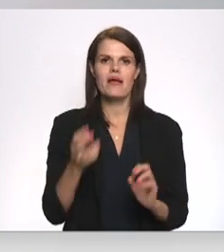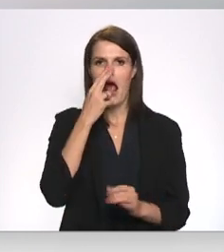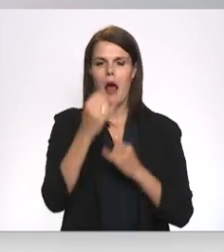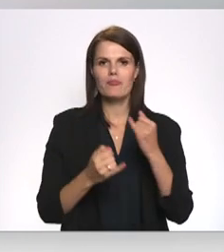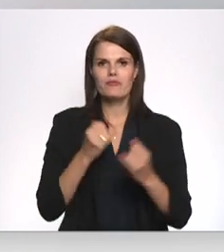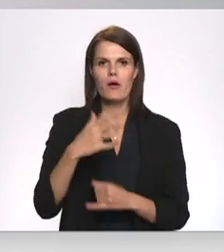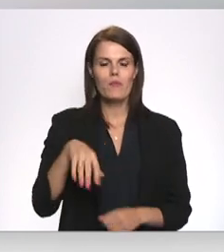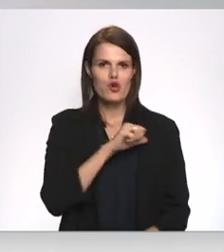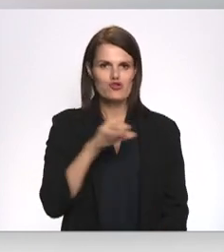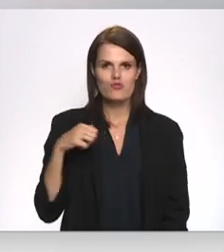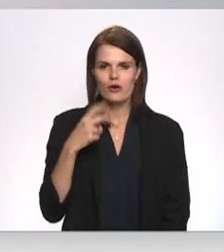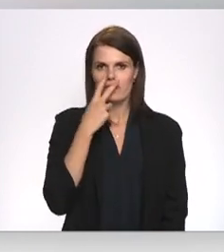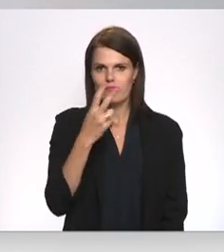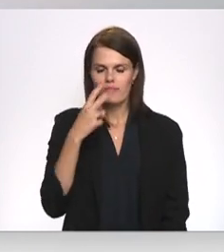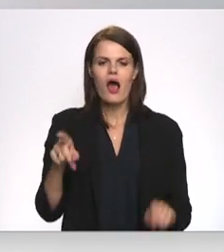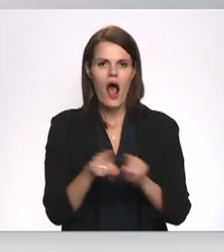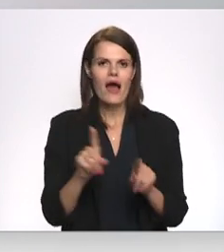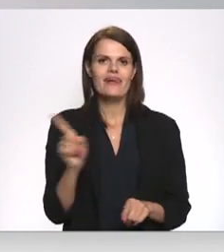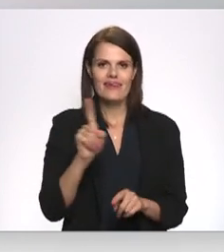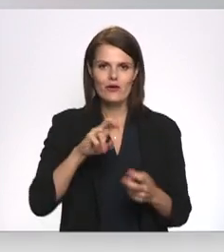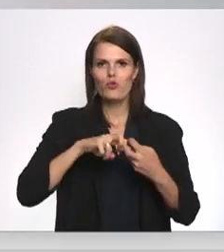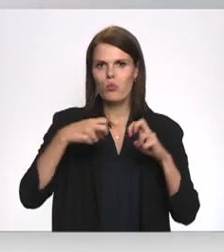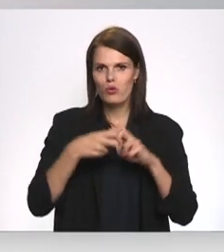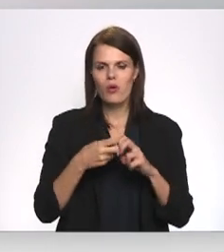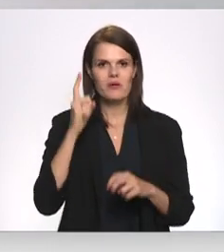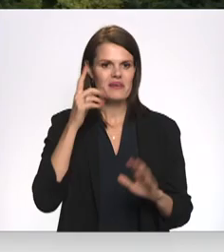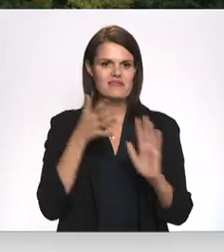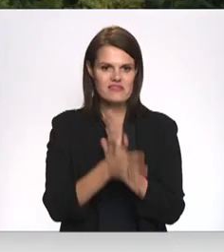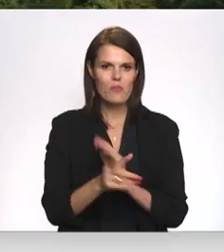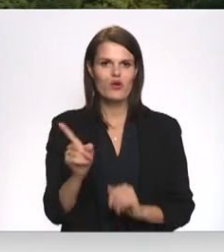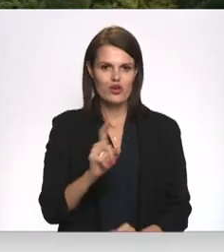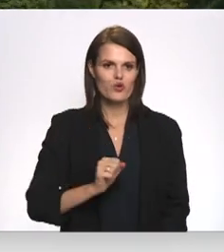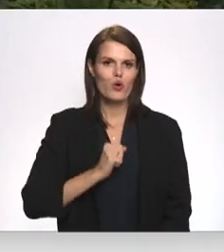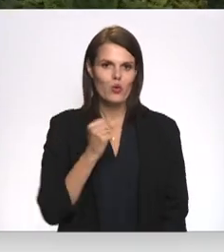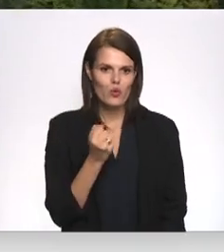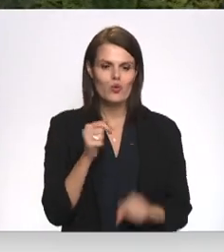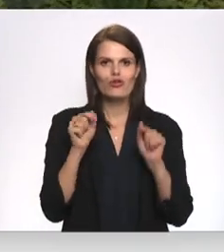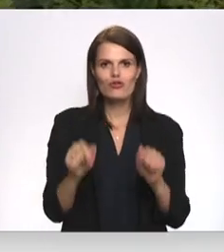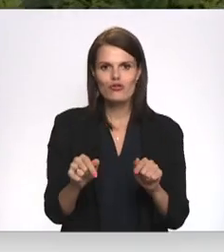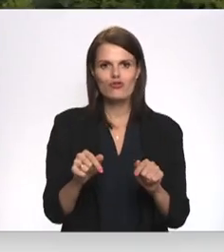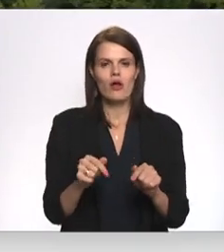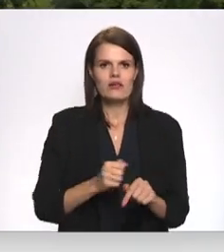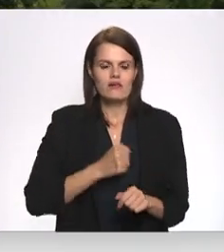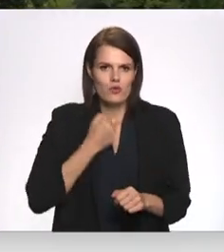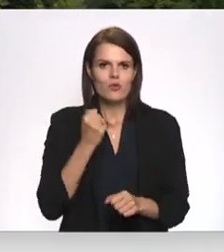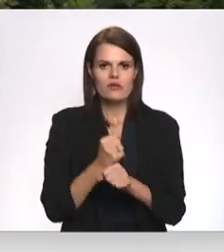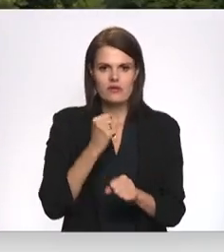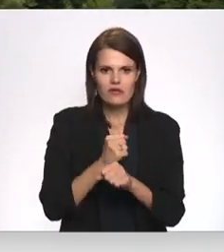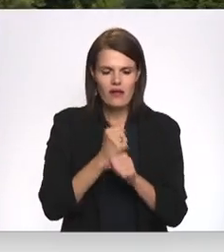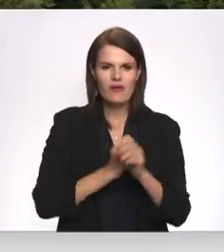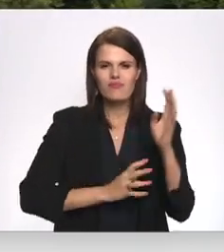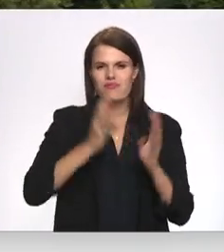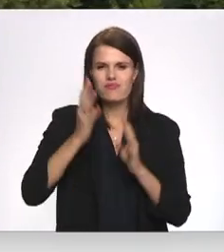Mēs paši saskaramies ar tām pašām problēmām un redzam, cik tas ir sarežģīgi. Šeit tiek domāts neviens magais darbs, kas parec arī jau